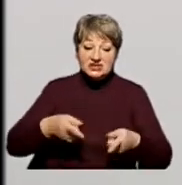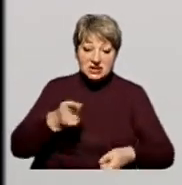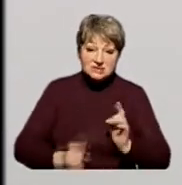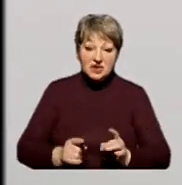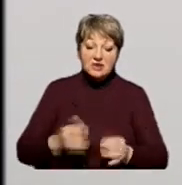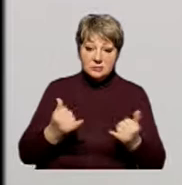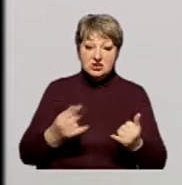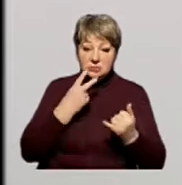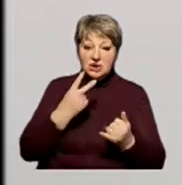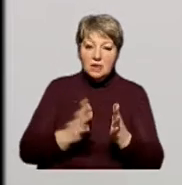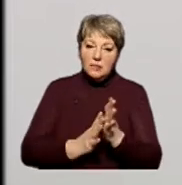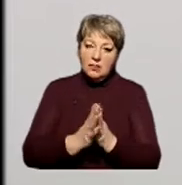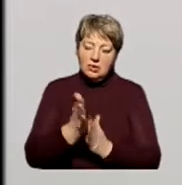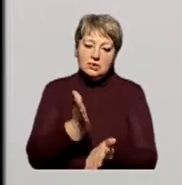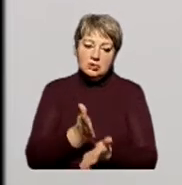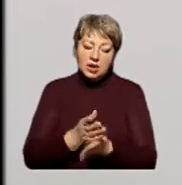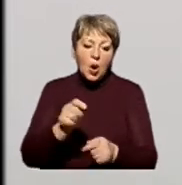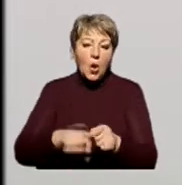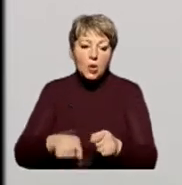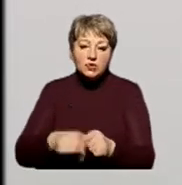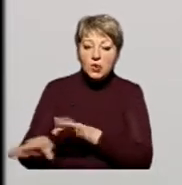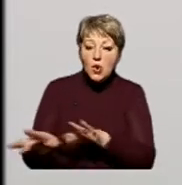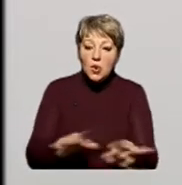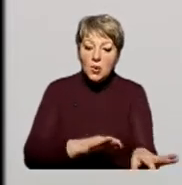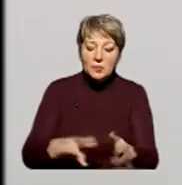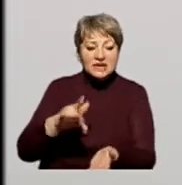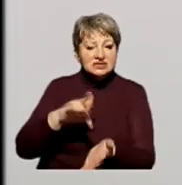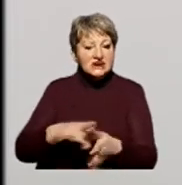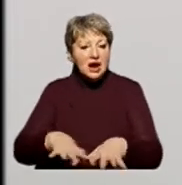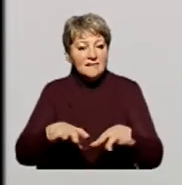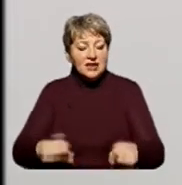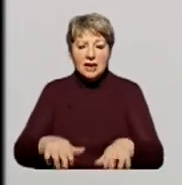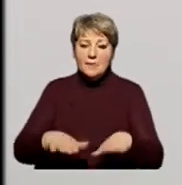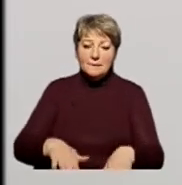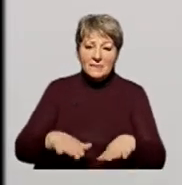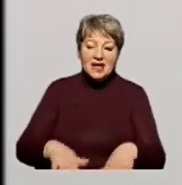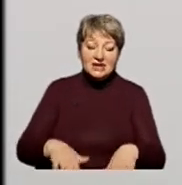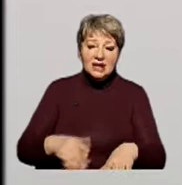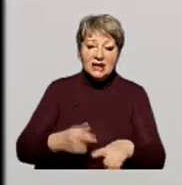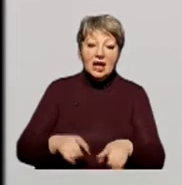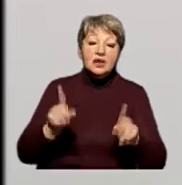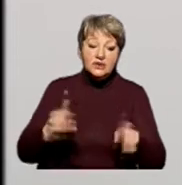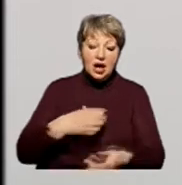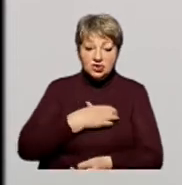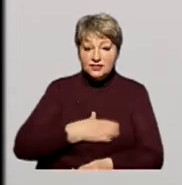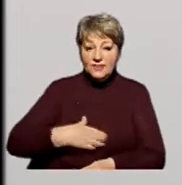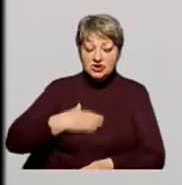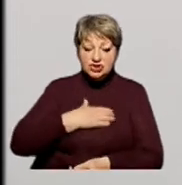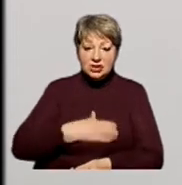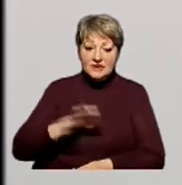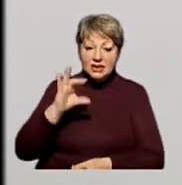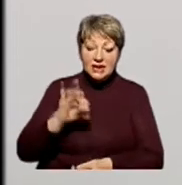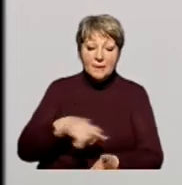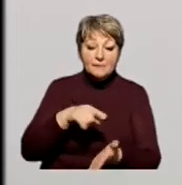росте, і ми це бачимо, що контроль на діяльності щодо центральної влади, місцевої, локальної, це також важливо, і